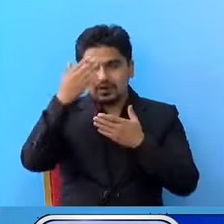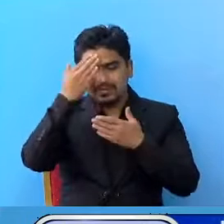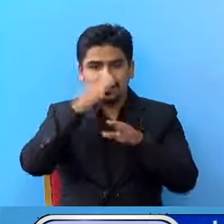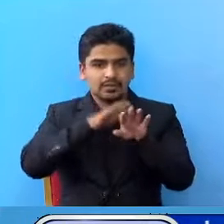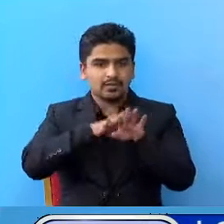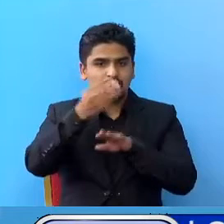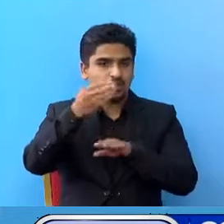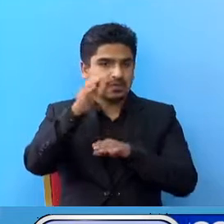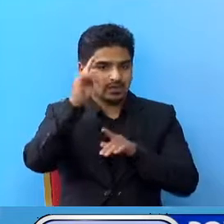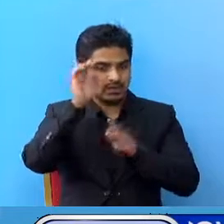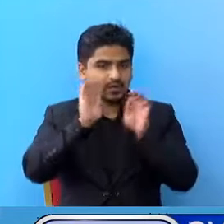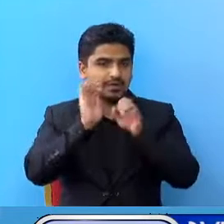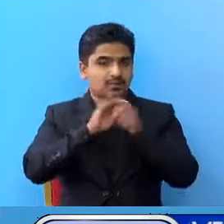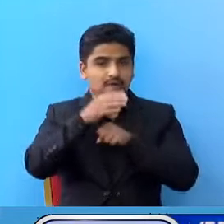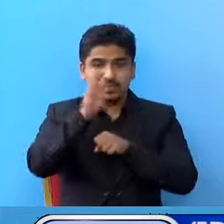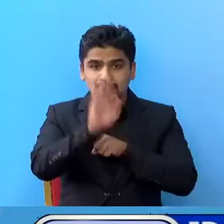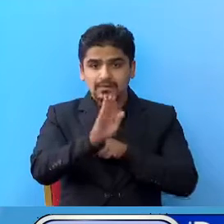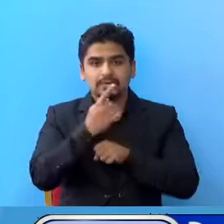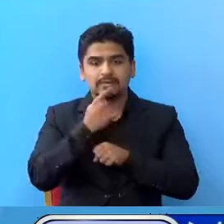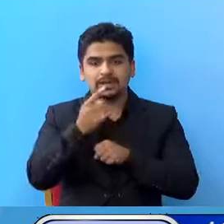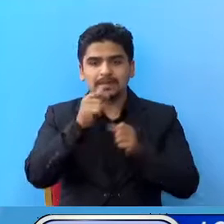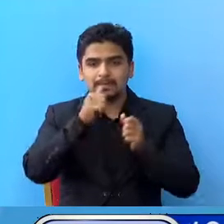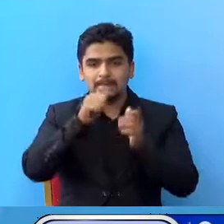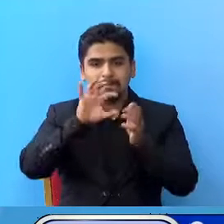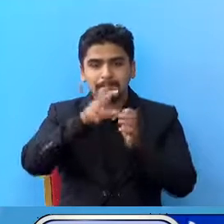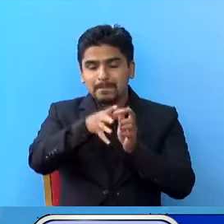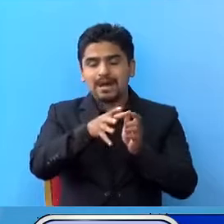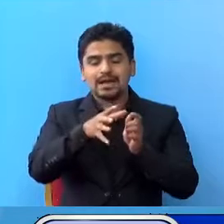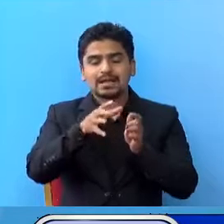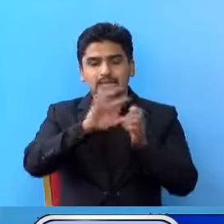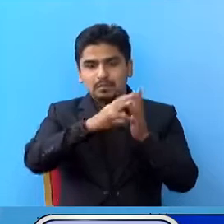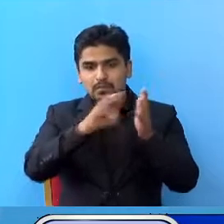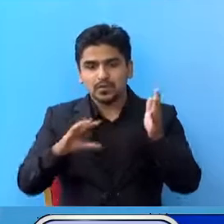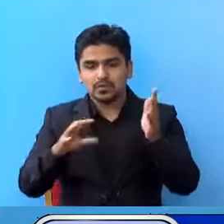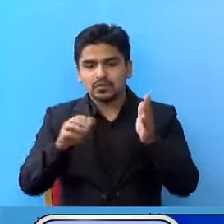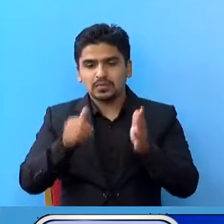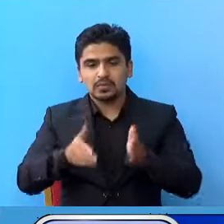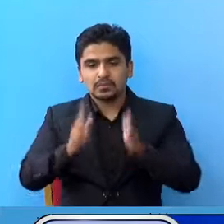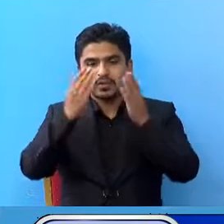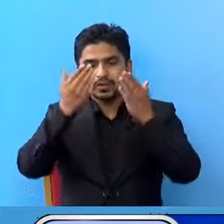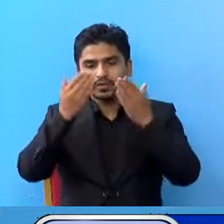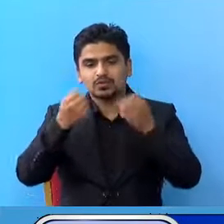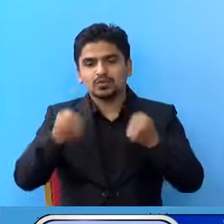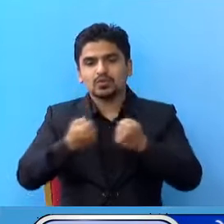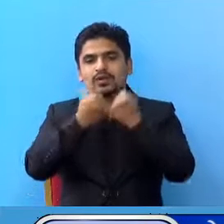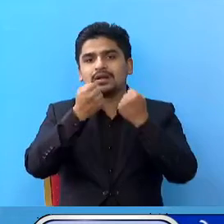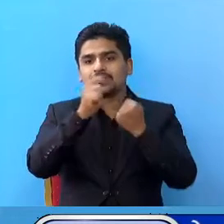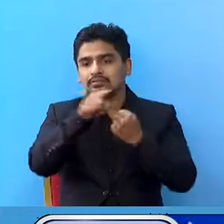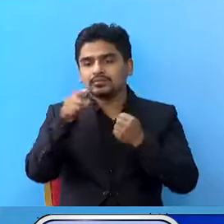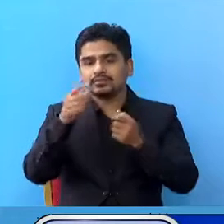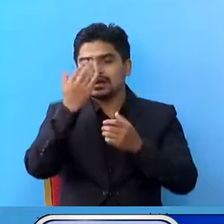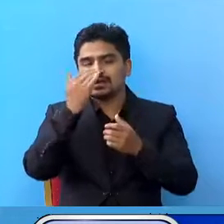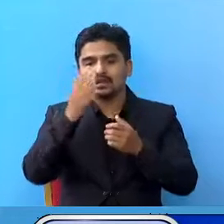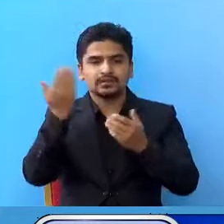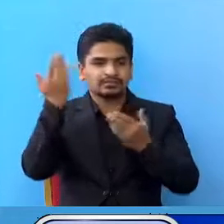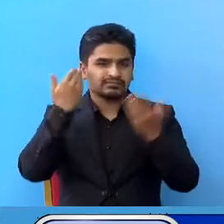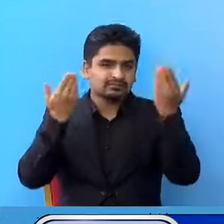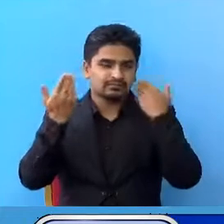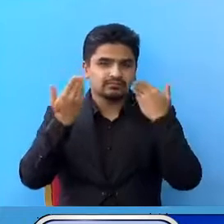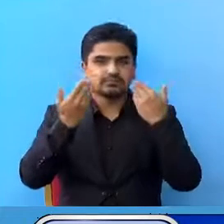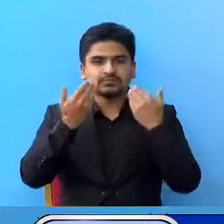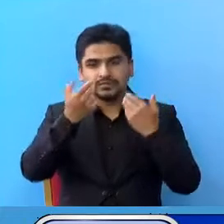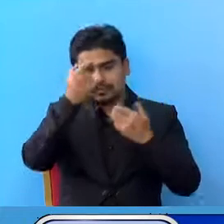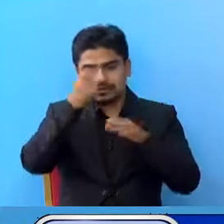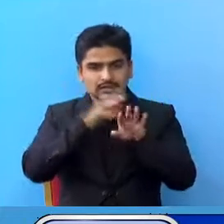लागने संबाबना उन्चा बने बाडी पईरो सडक दुरगटना आधी कारें ले चोट पटक जन्न